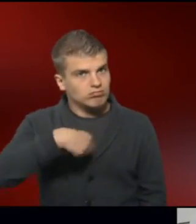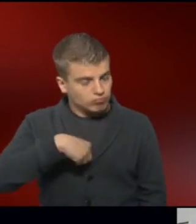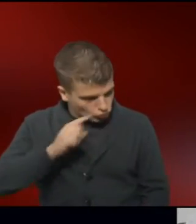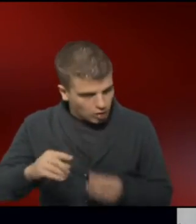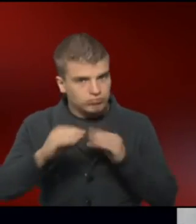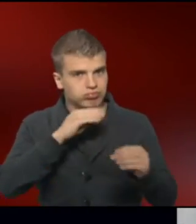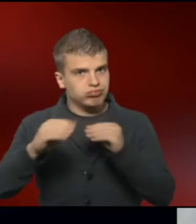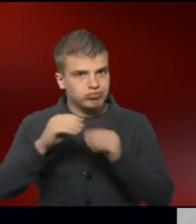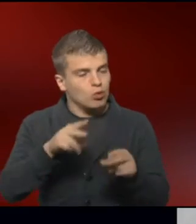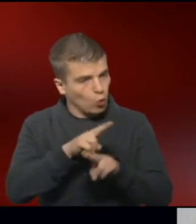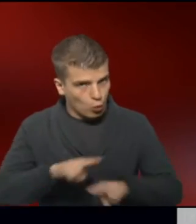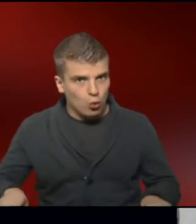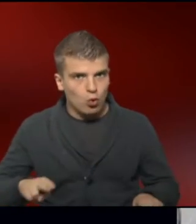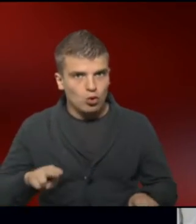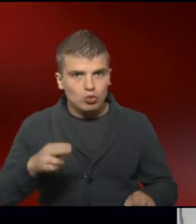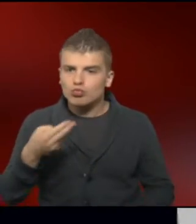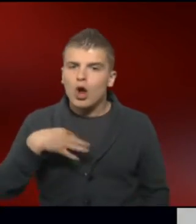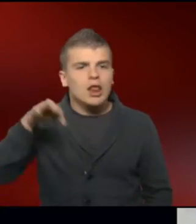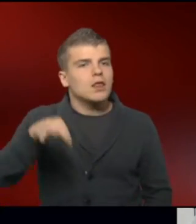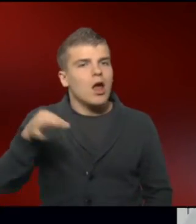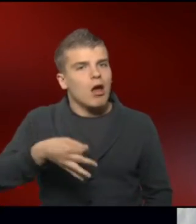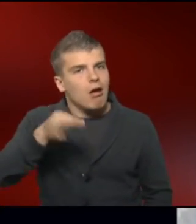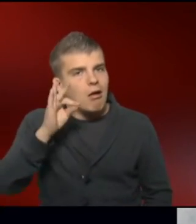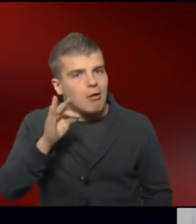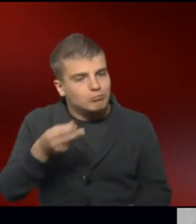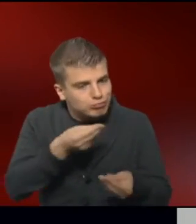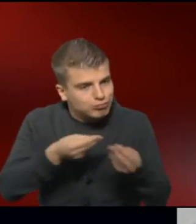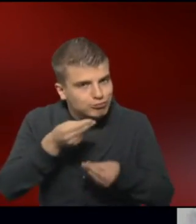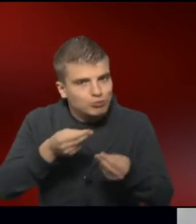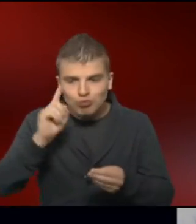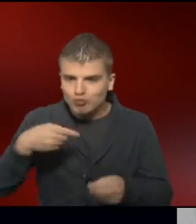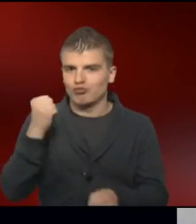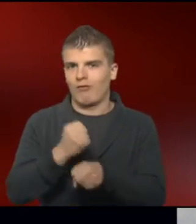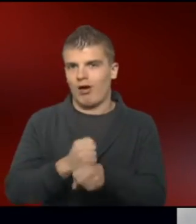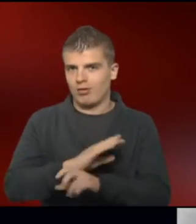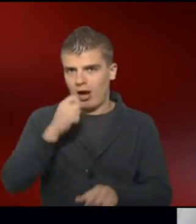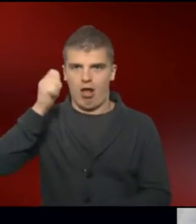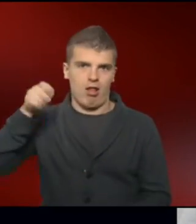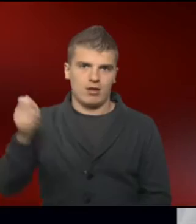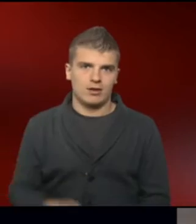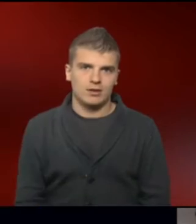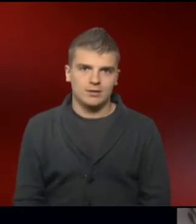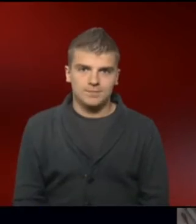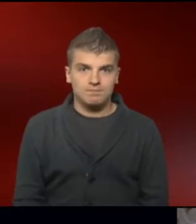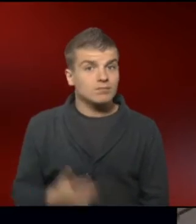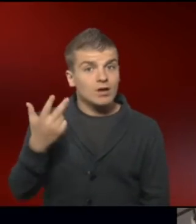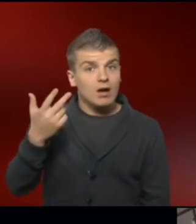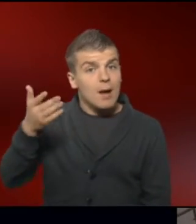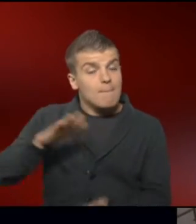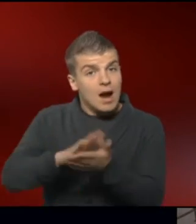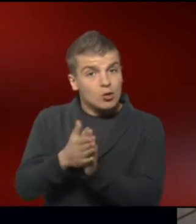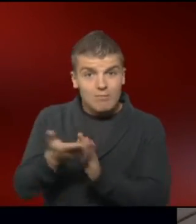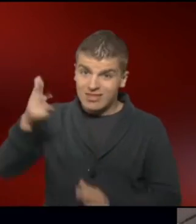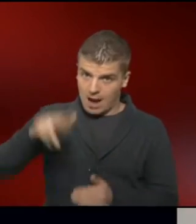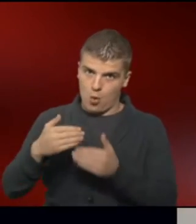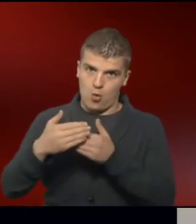besprochen in aller Ruhe, ne, bei einer Tasse Tee. Und dann war es auch wieder in Ordnung. Drei Monate dauert das Praktikum.